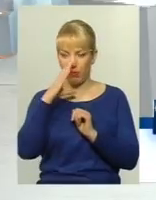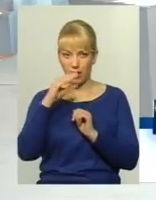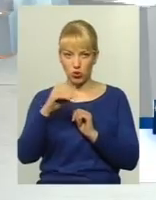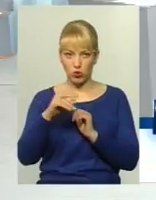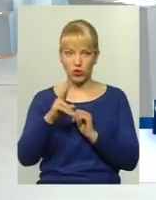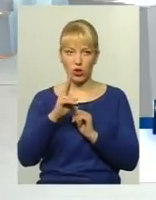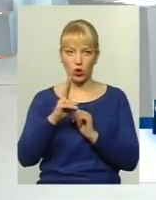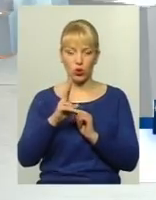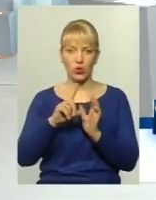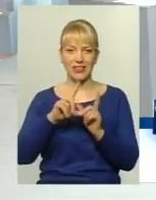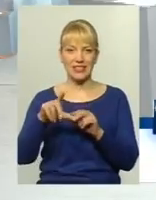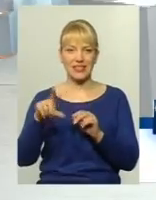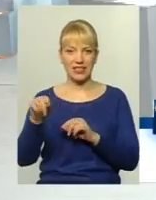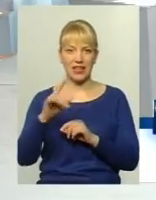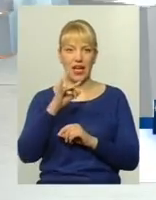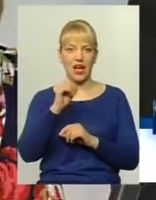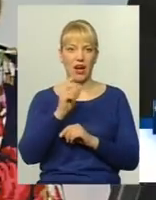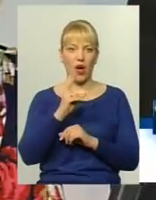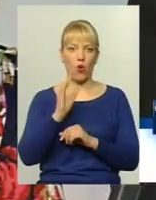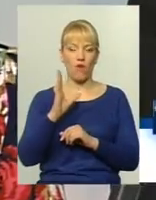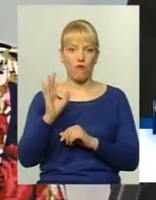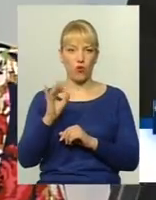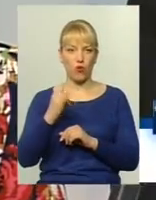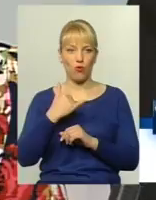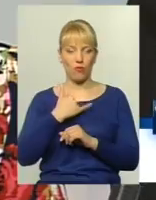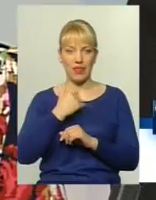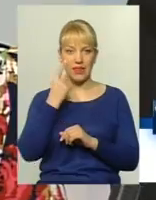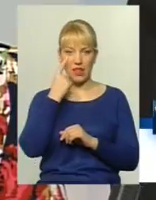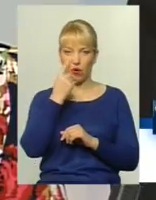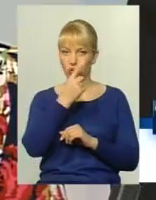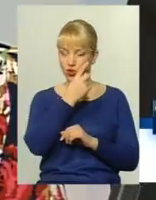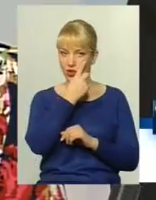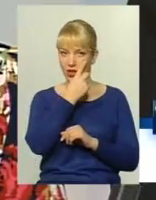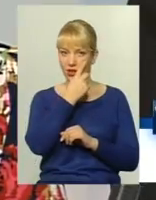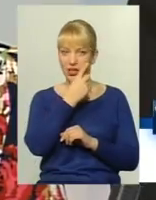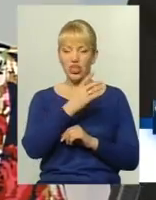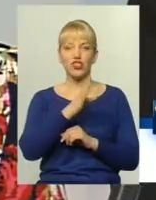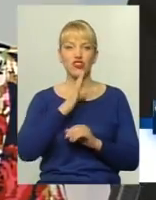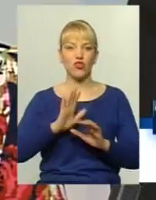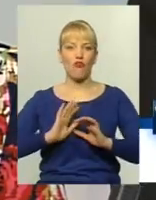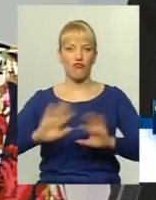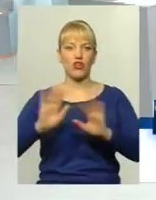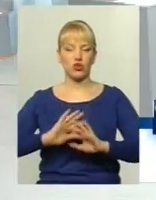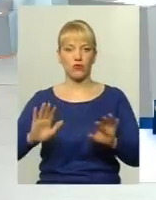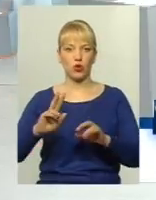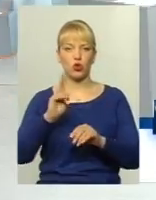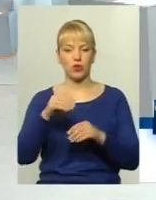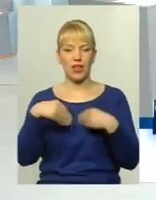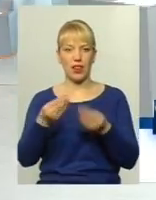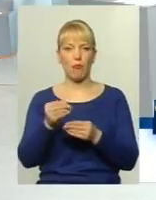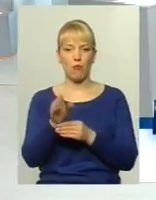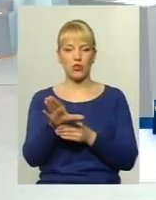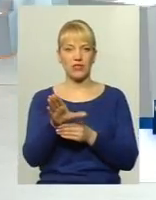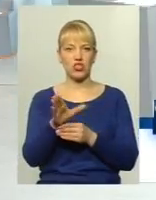їздить на Раково. У мене на очах в ЗАЩІ вистовхали людину, яка надала посвідчення